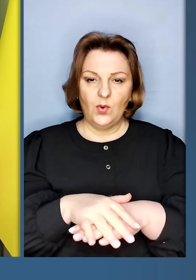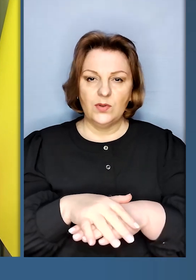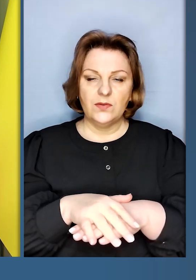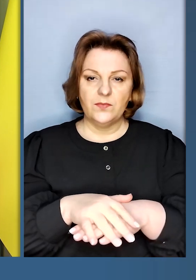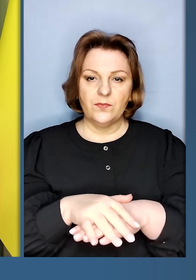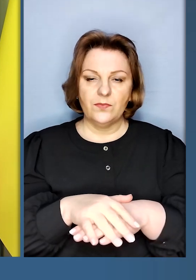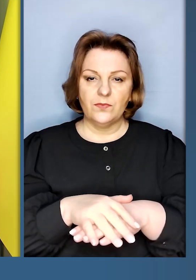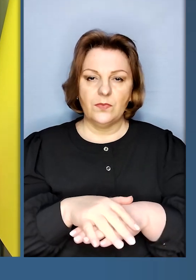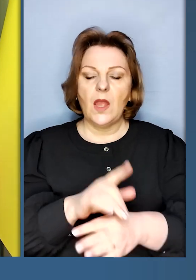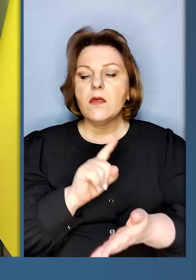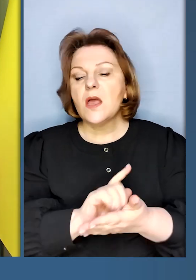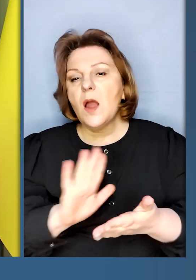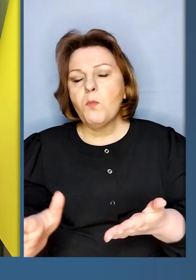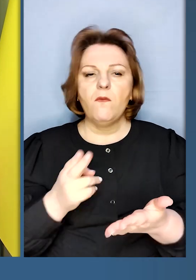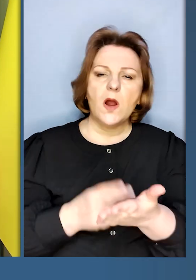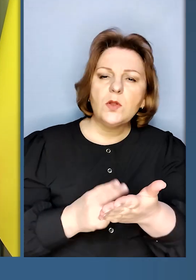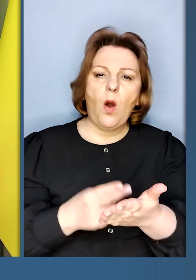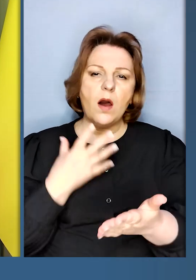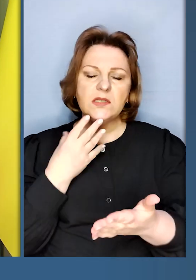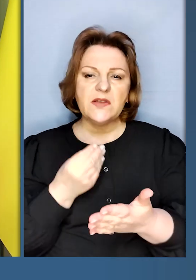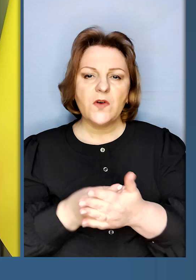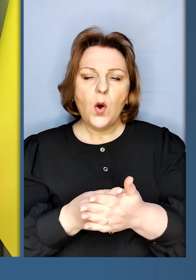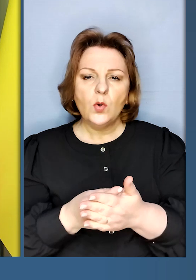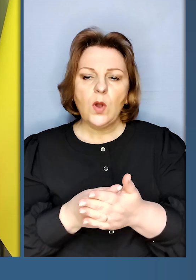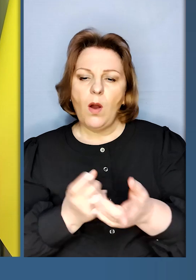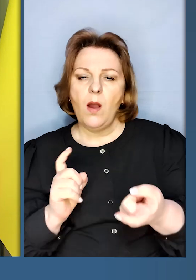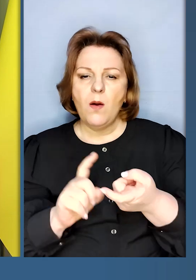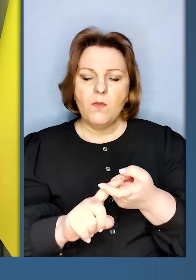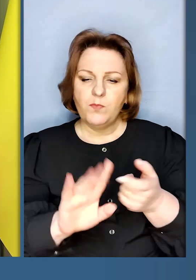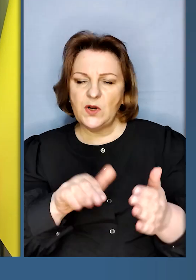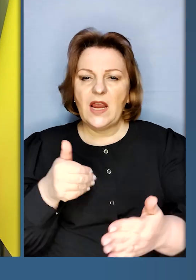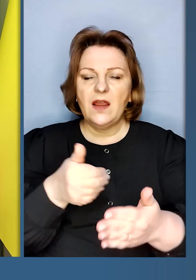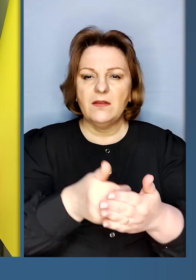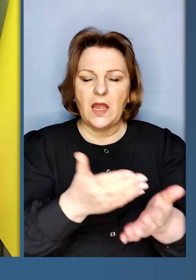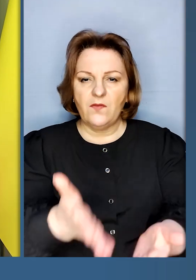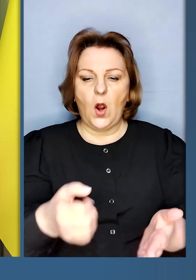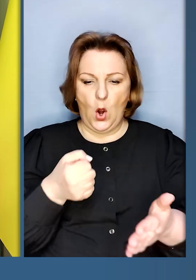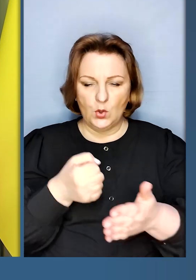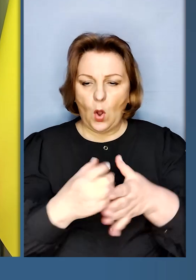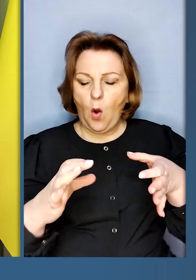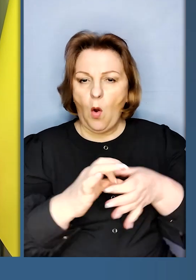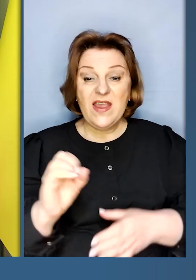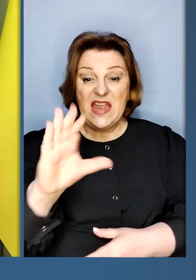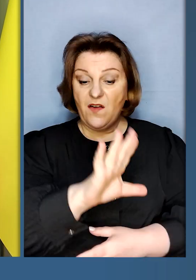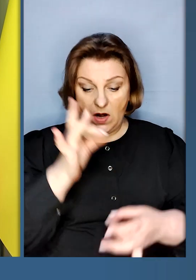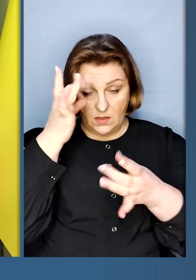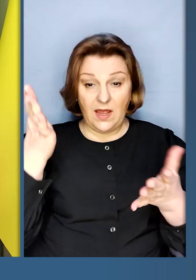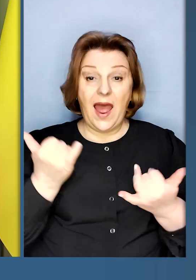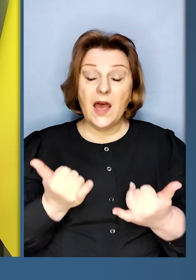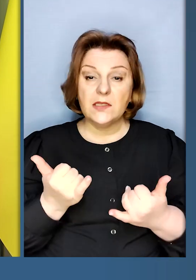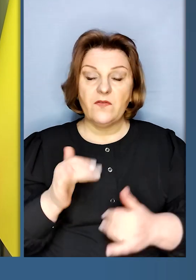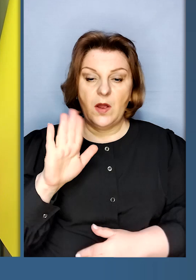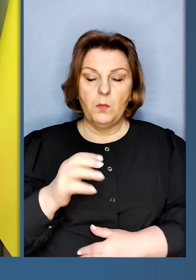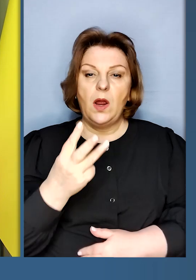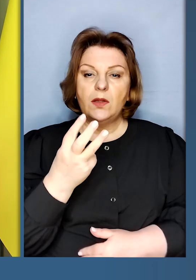не повинен доказувати свою приналежність до європейської цивілізації, але сьогодні